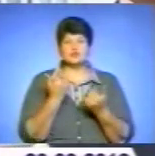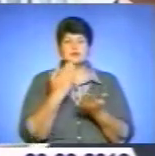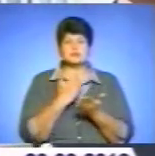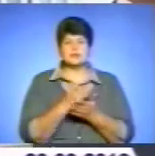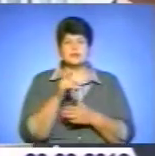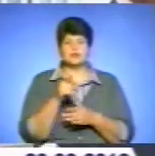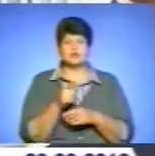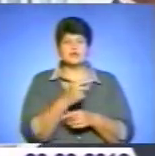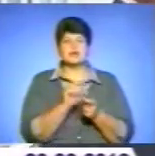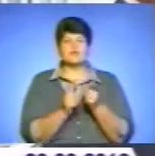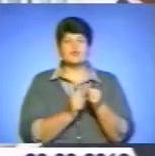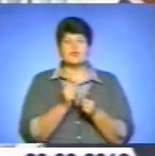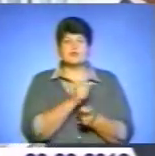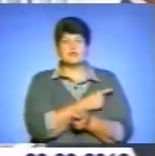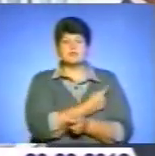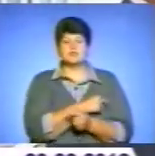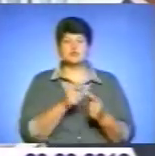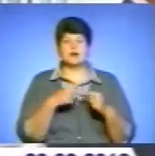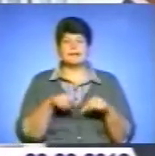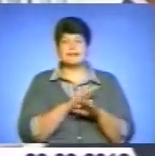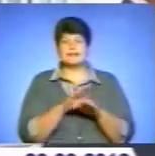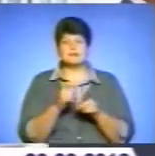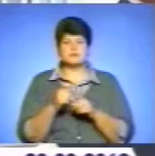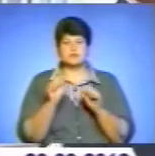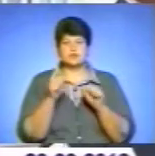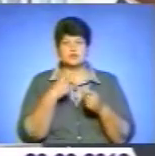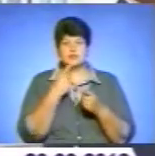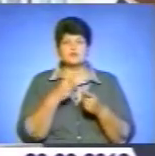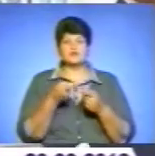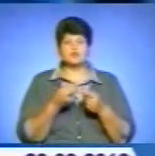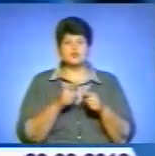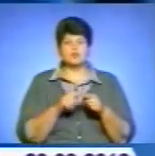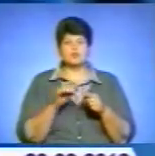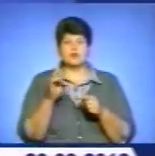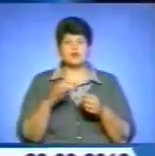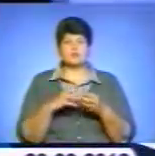медичної галузі, не на словах, можна говорити, цьому районі проблема вирішена.